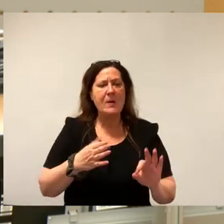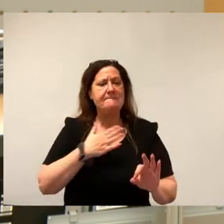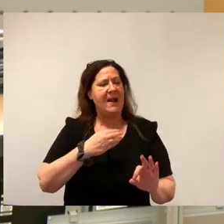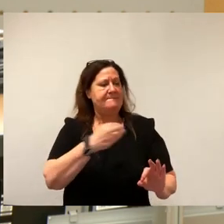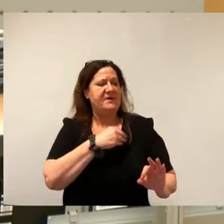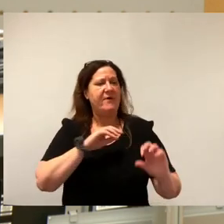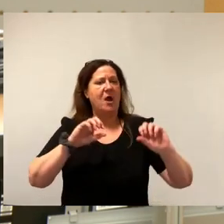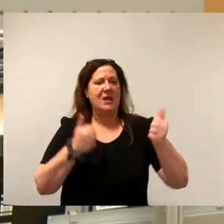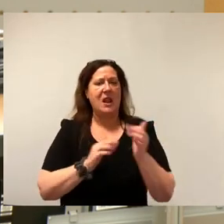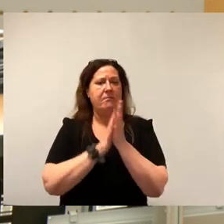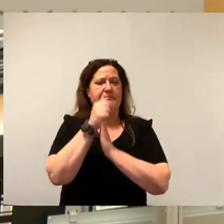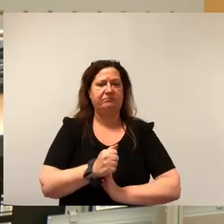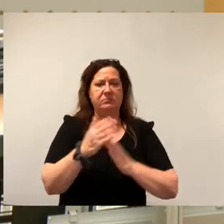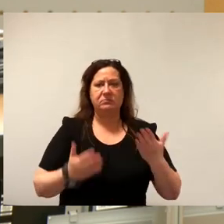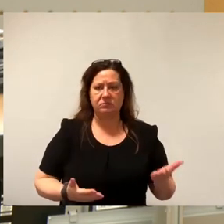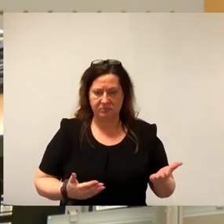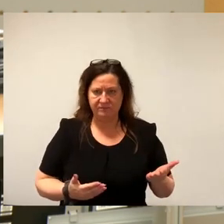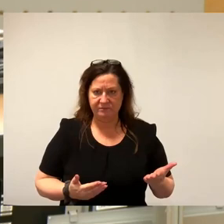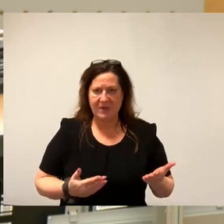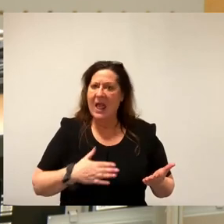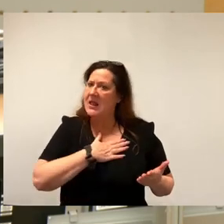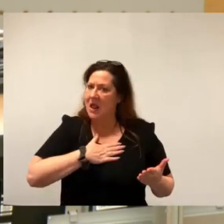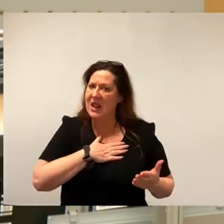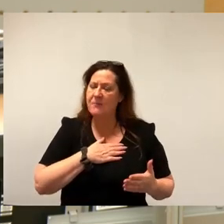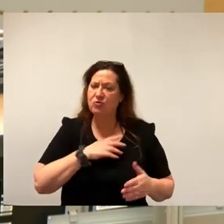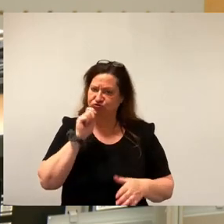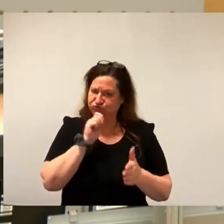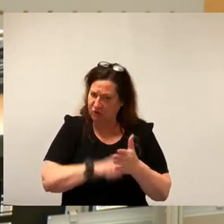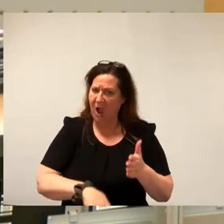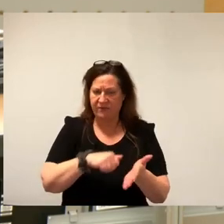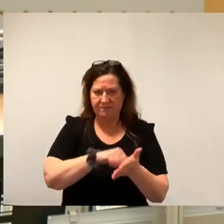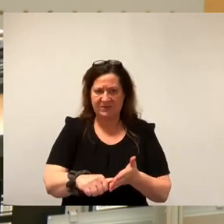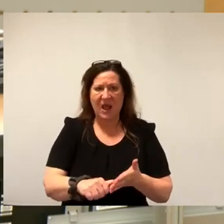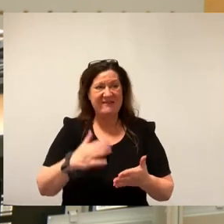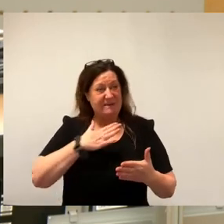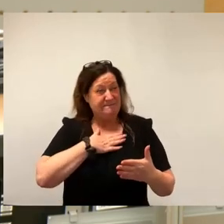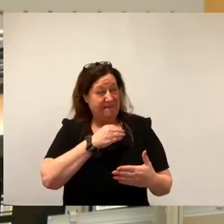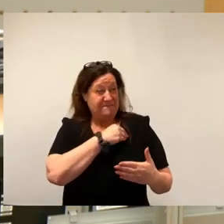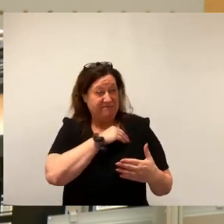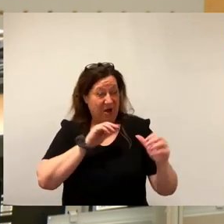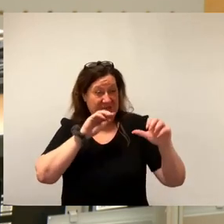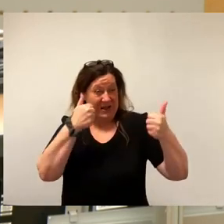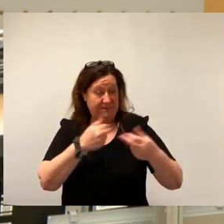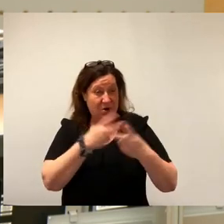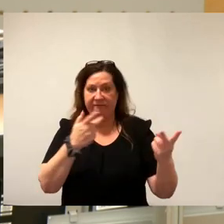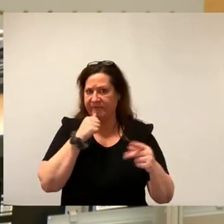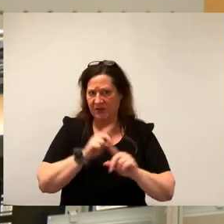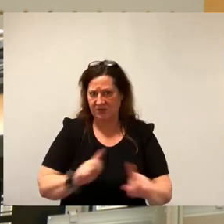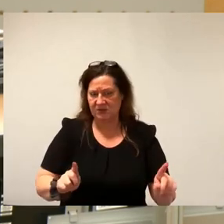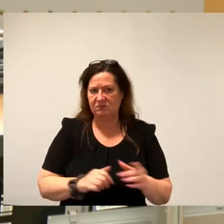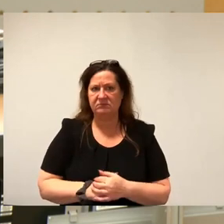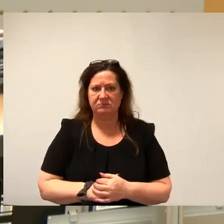wahrnehmen und lieber eine Strafe zahlen, anstatt sich ihre heiligste Privatsphäre mit irgendwelchen anonymen Verwaltungsmitarbeitern zu teilen.